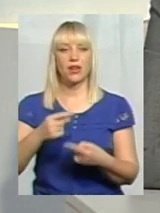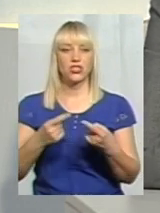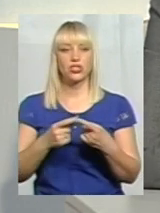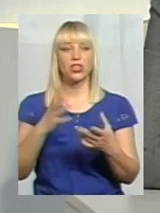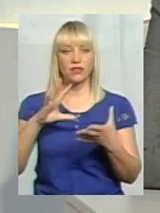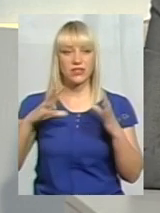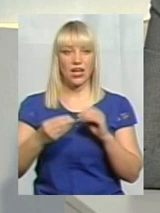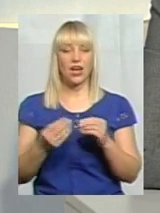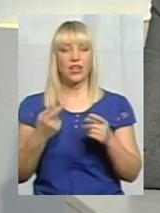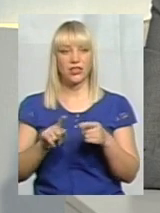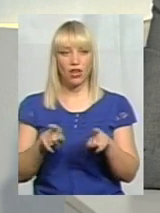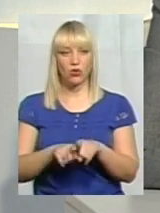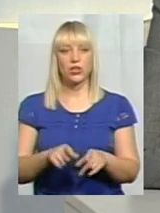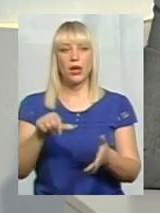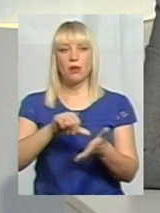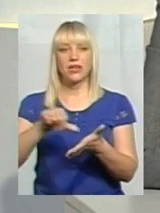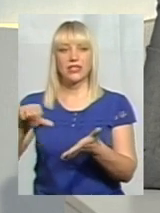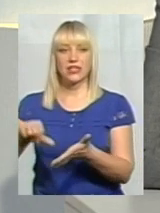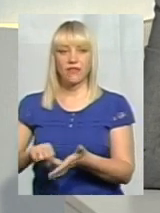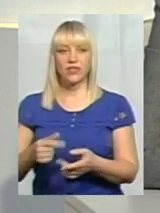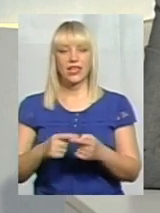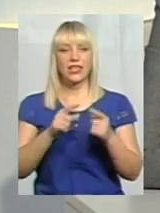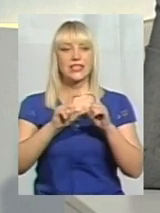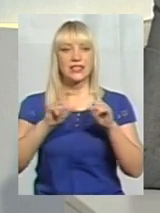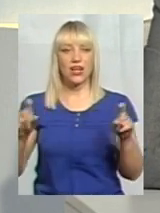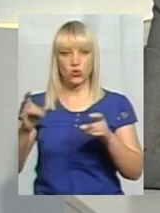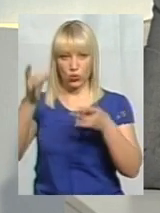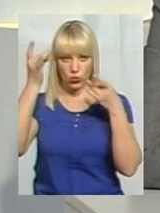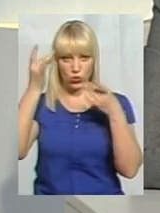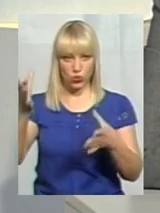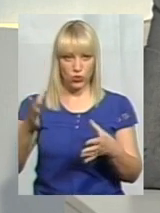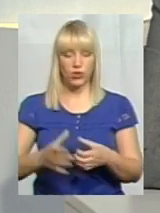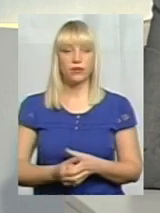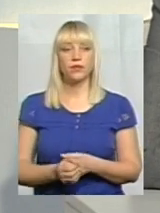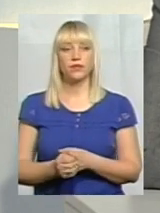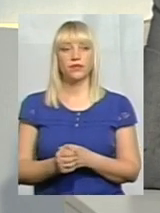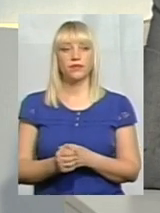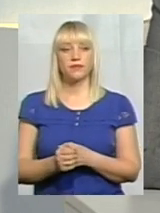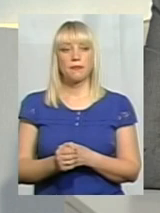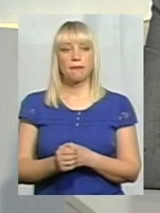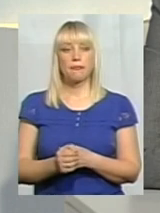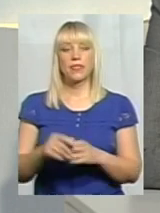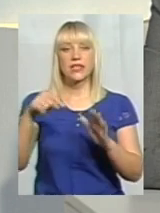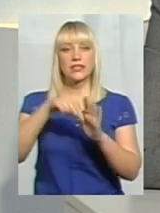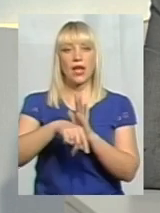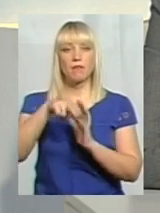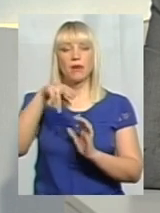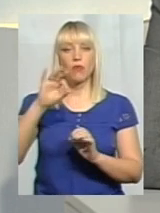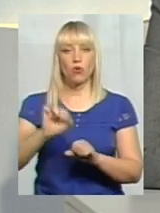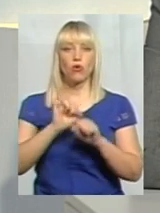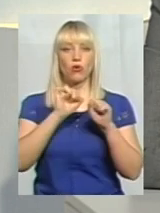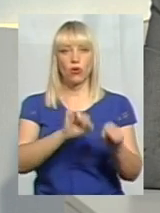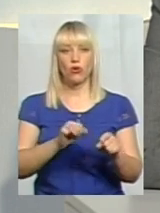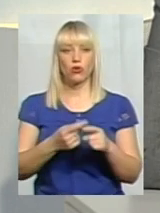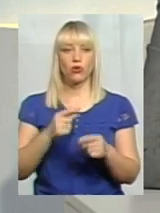це також представники сектору культури, сектору саме по охороні